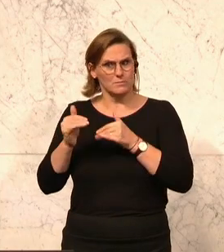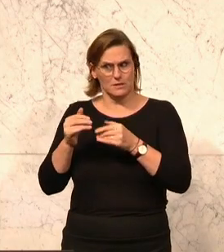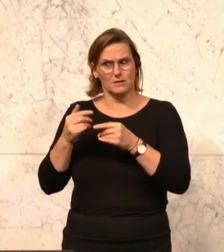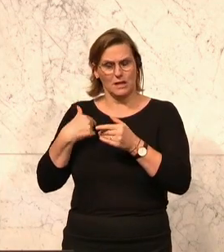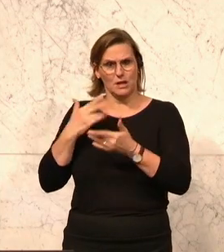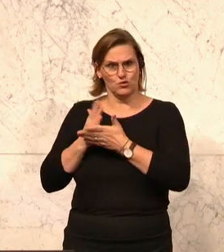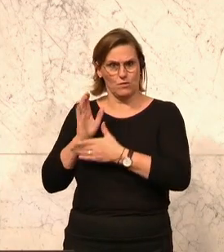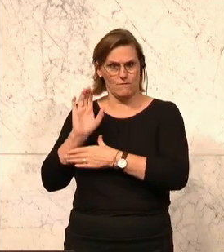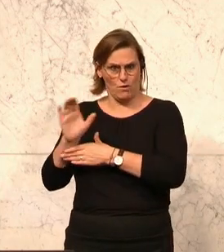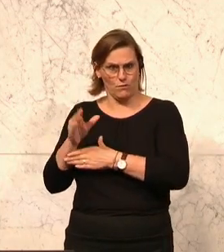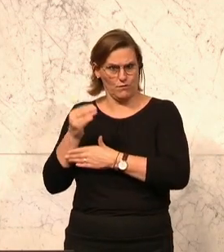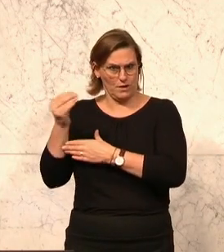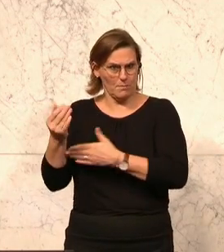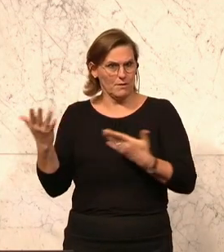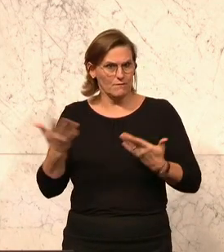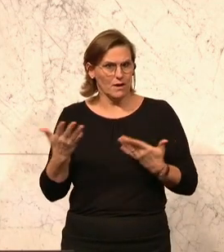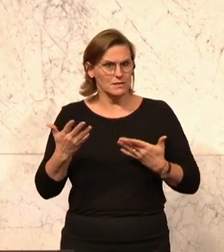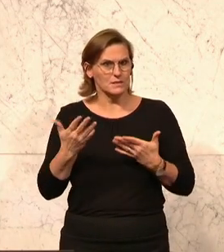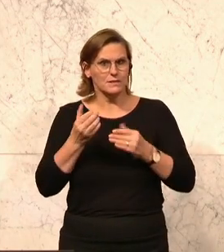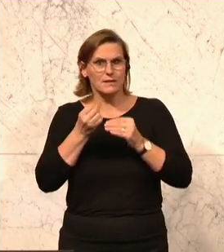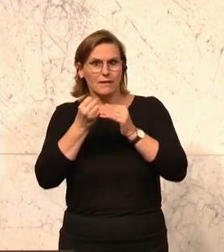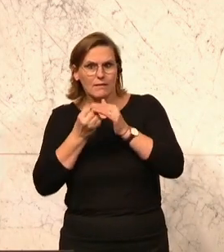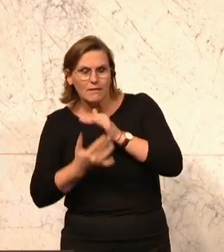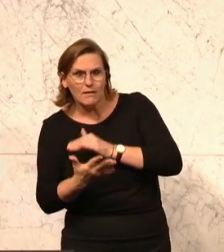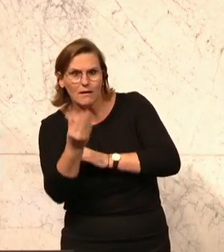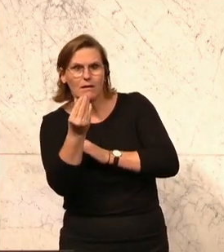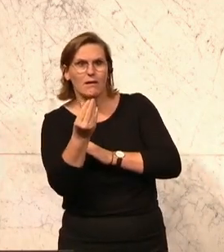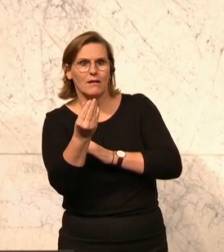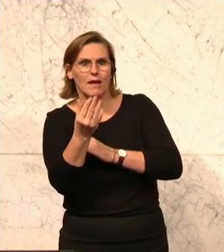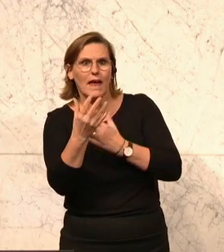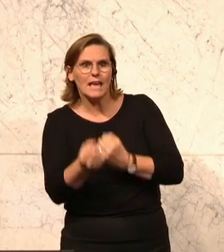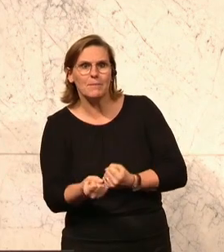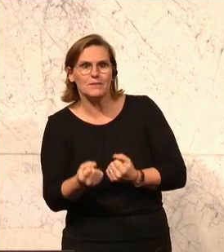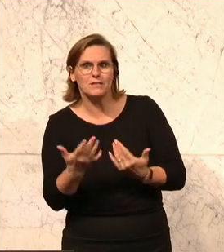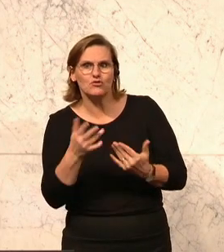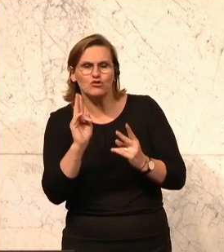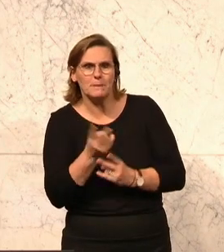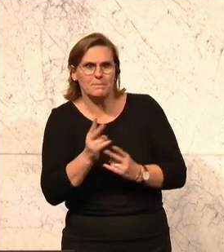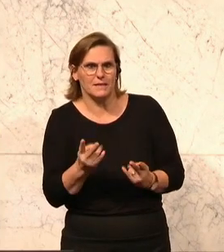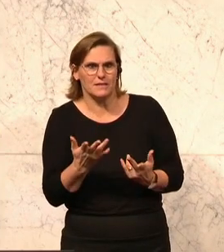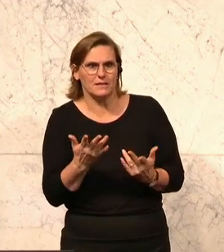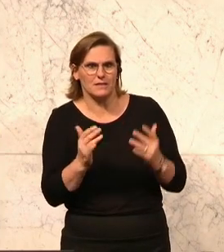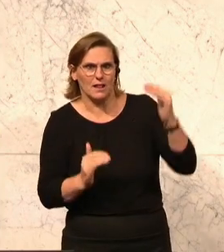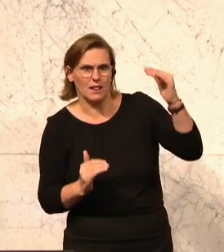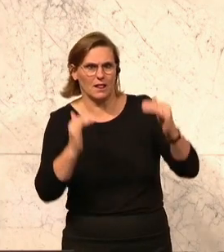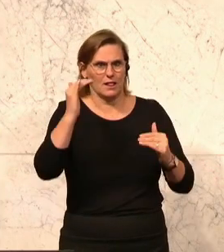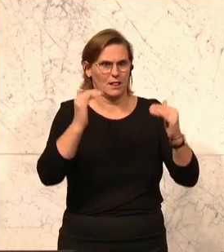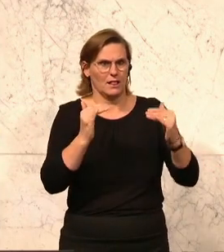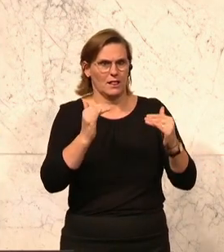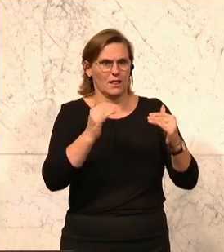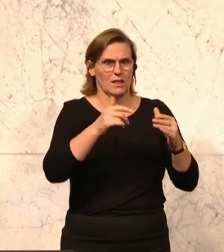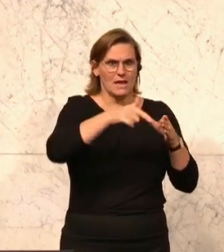gefallen lassen, dass der Output nicht stimmt. Der Output stimmt nicht. Wir haben zwar ein riesengroßes, ein hohes Innenbudget